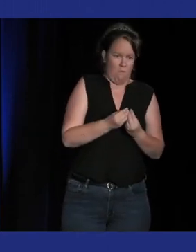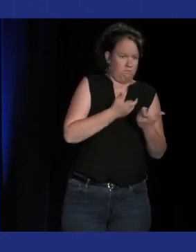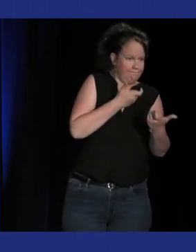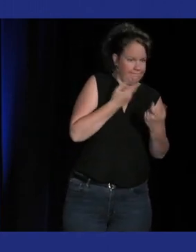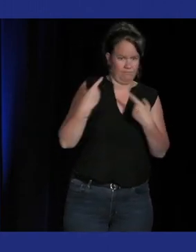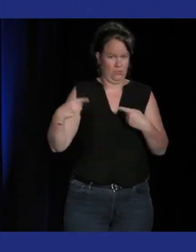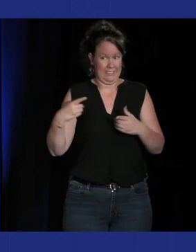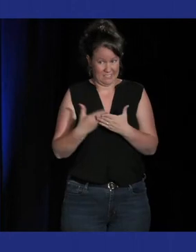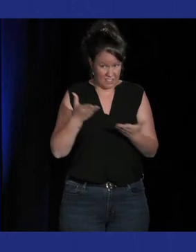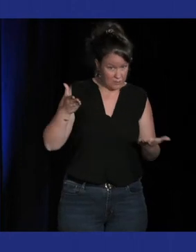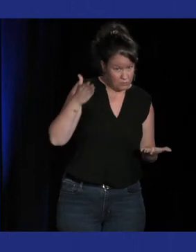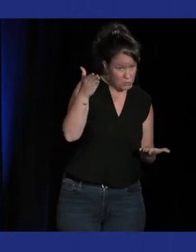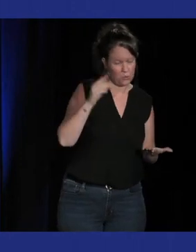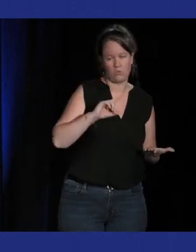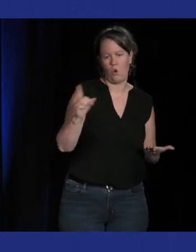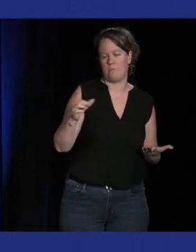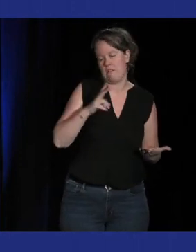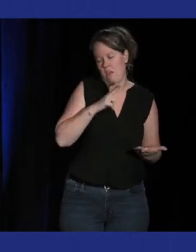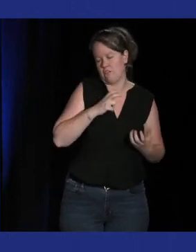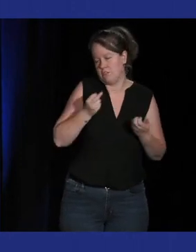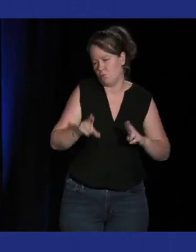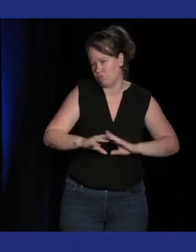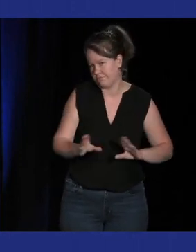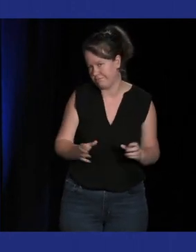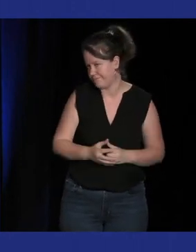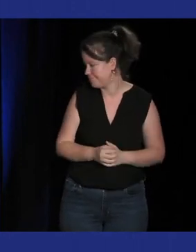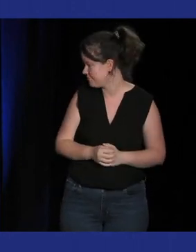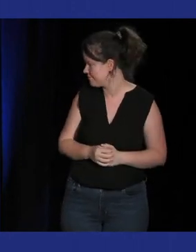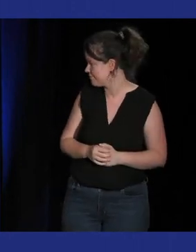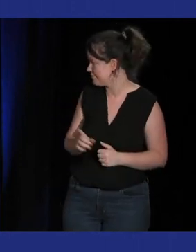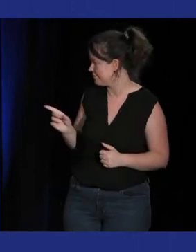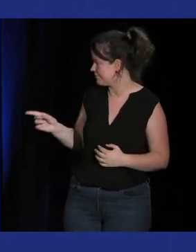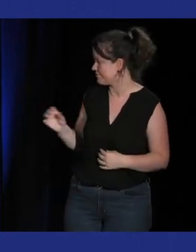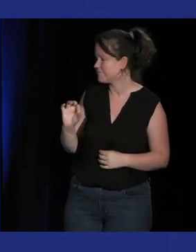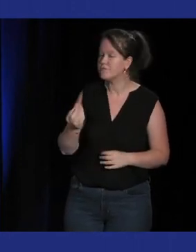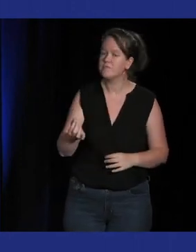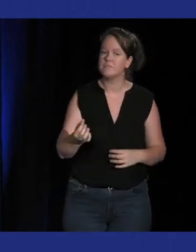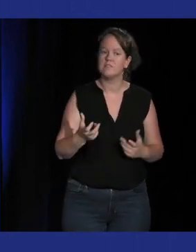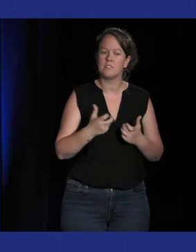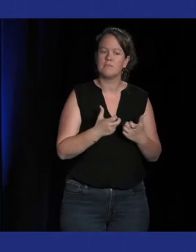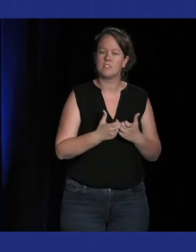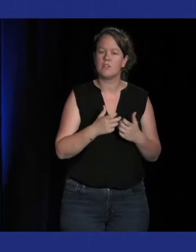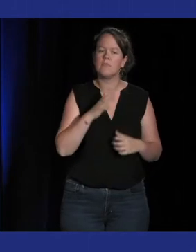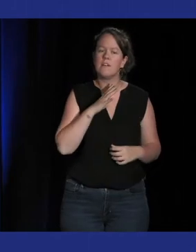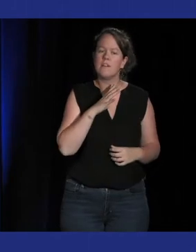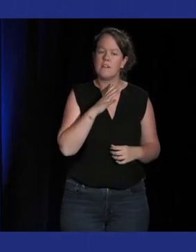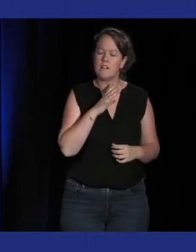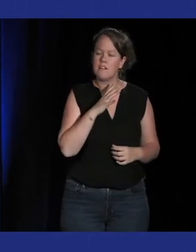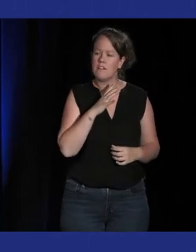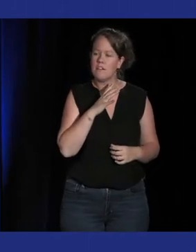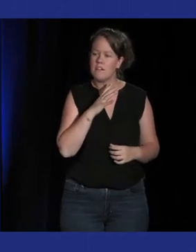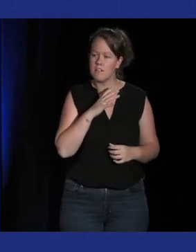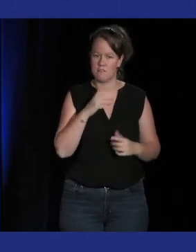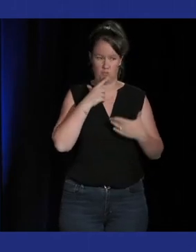toujours Il y a aussi une évolution qui est intéressante sur le fait que notamment par exemple par l'intermédiaire de Fuser qui est un jeu où on peut